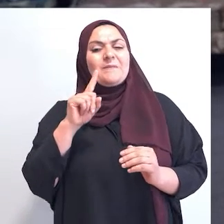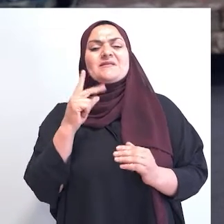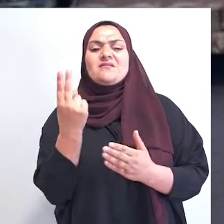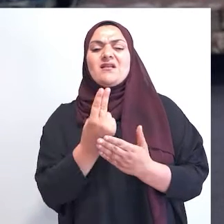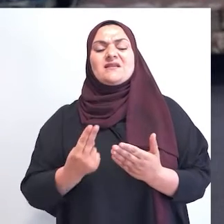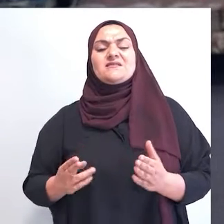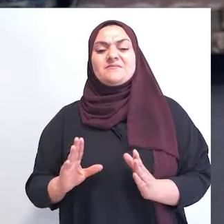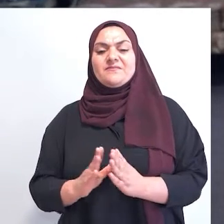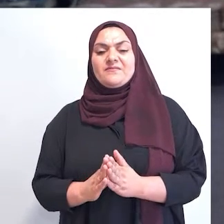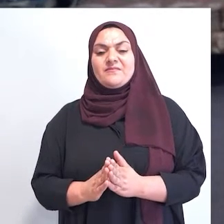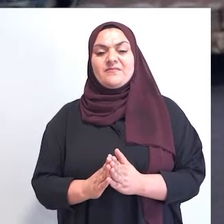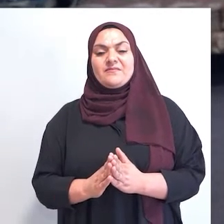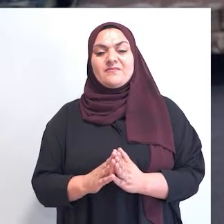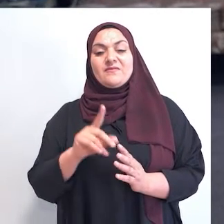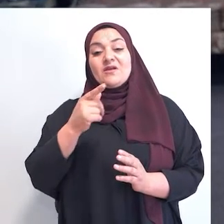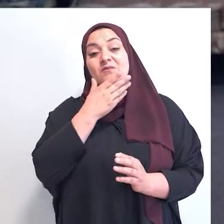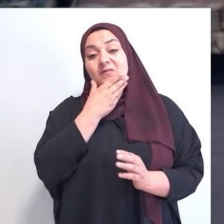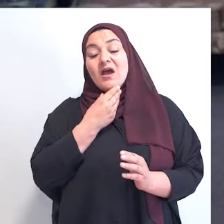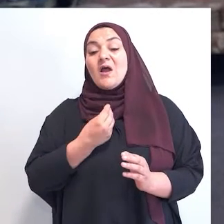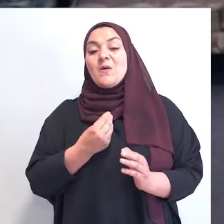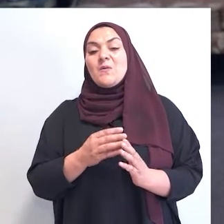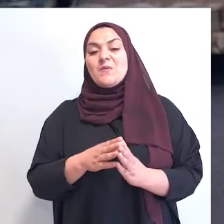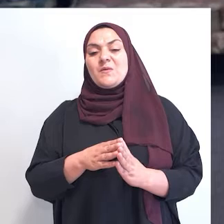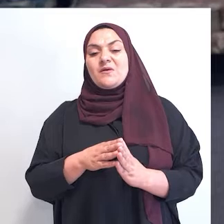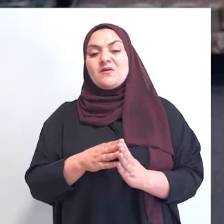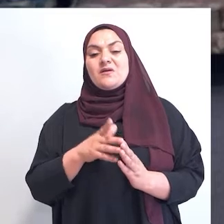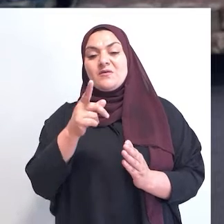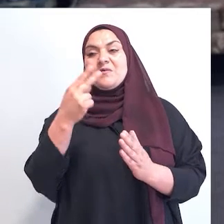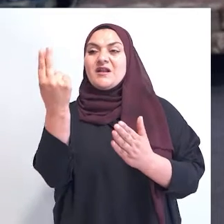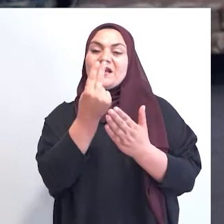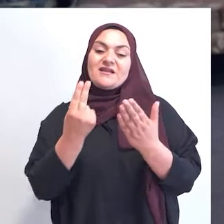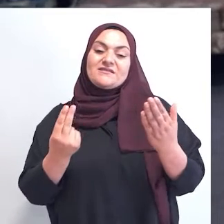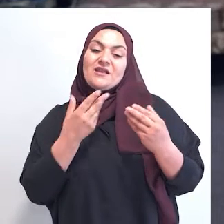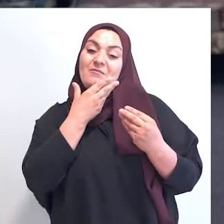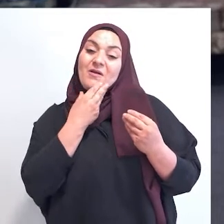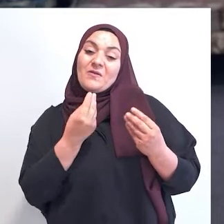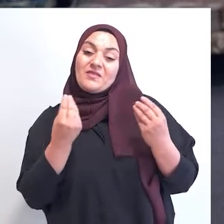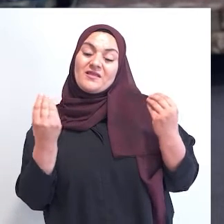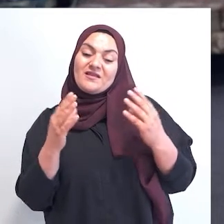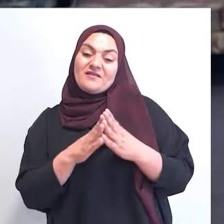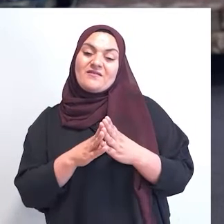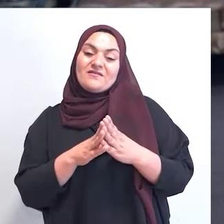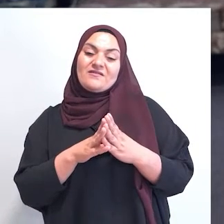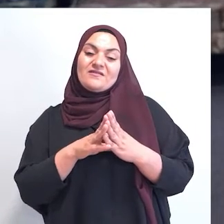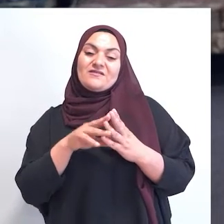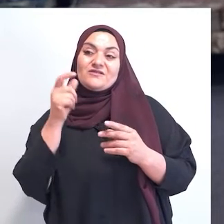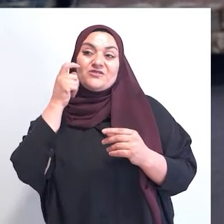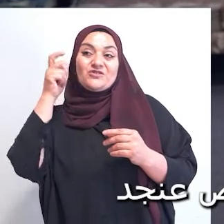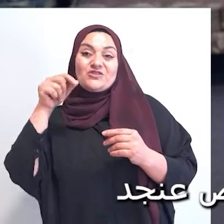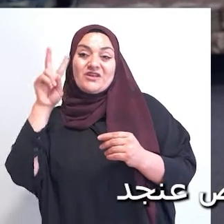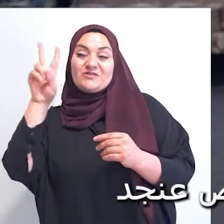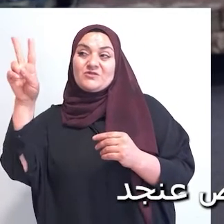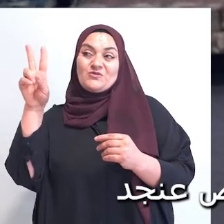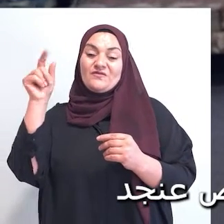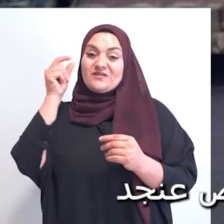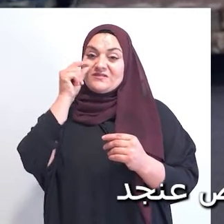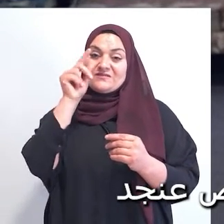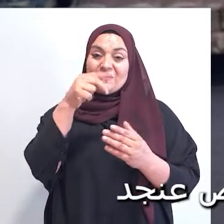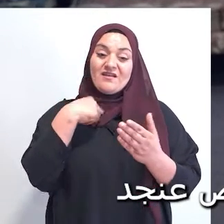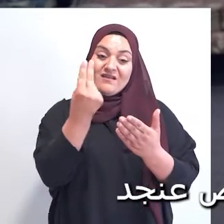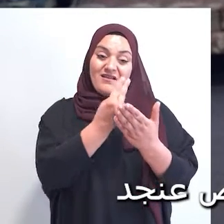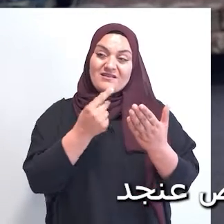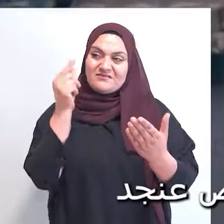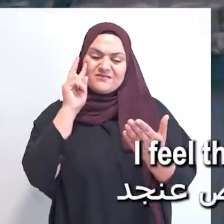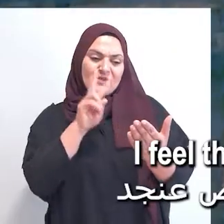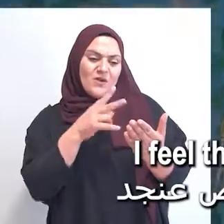إشي بعدين شو أحلى من إنه تسوي رسمة وحدة يعجب